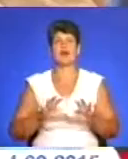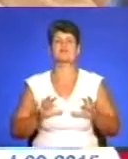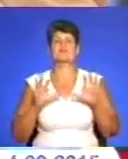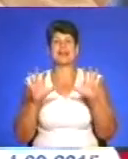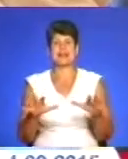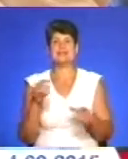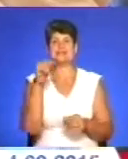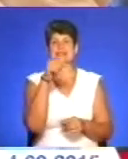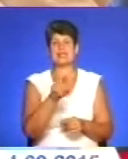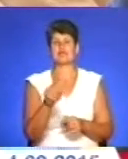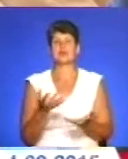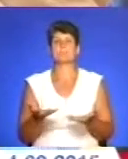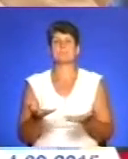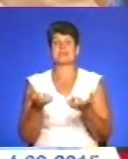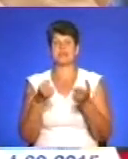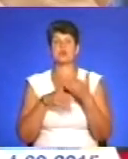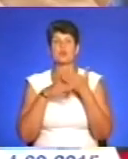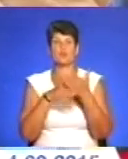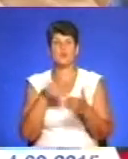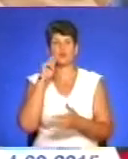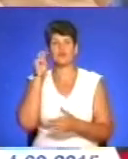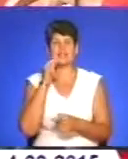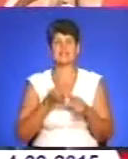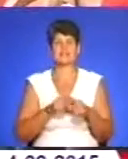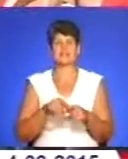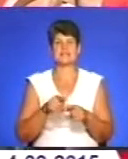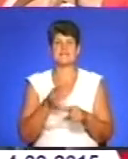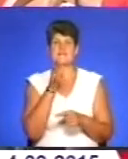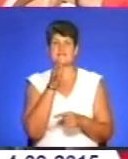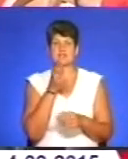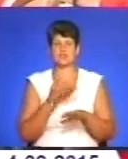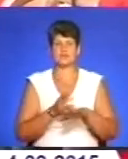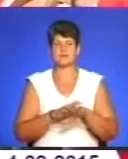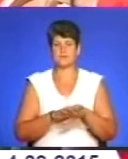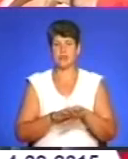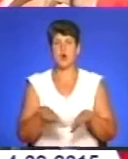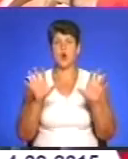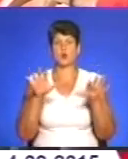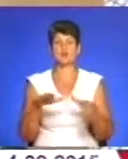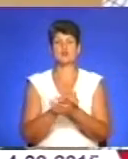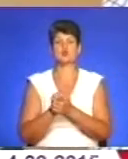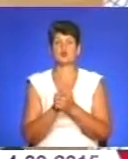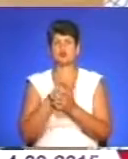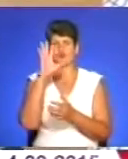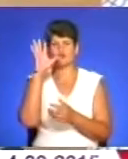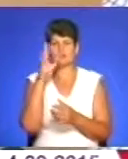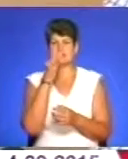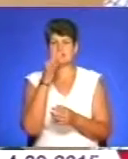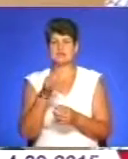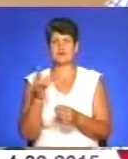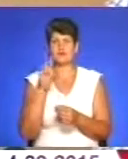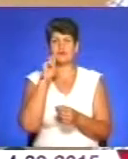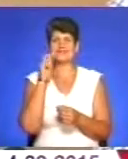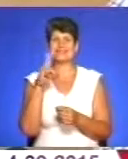що вони підтримують і помагають Україні в цей скрутий час. Голова Союзу українських організацій в Австралії зазначив, що